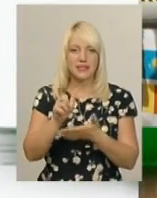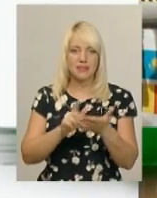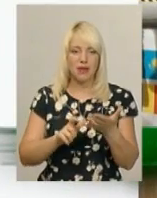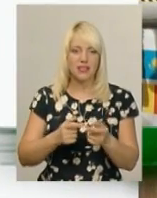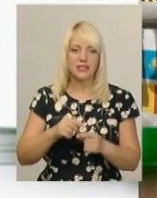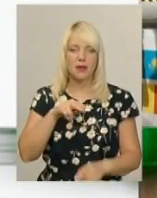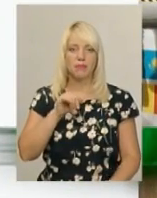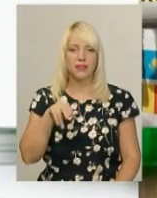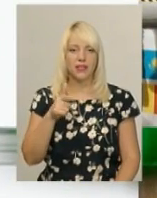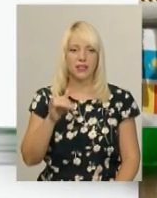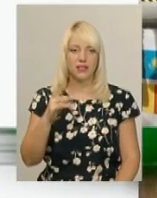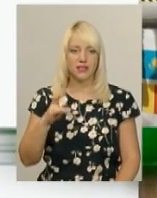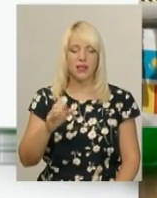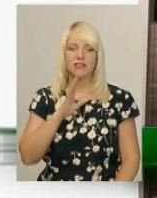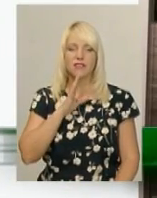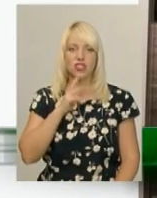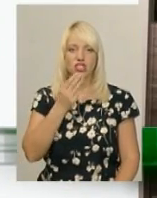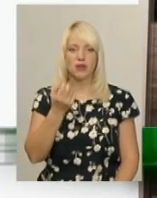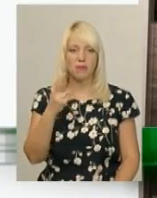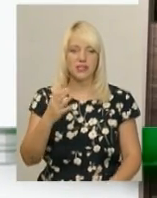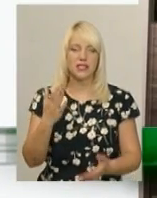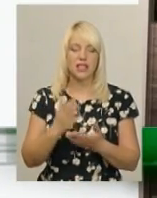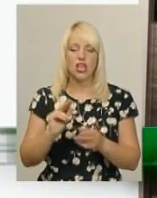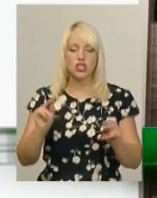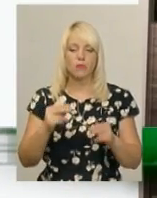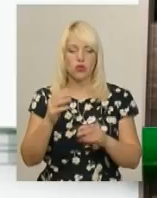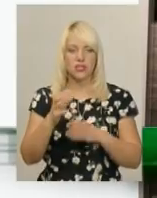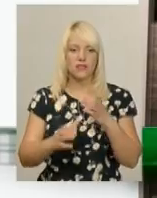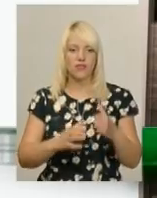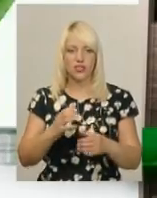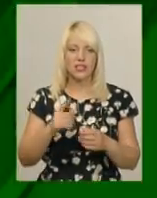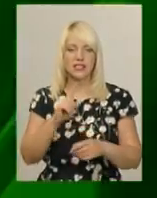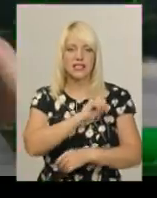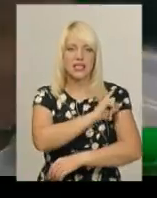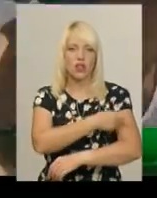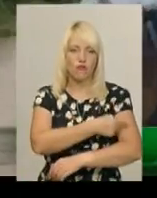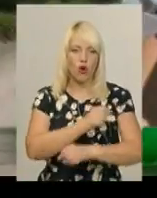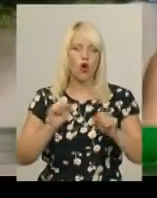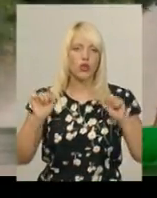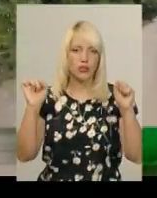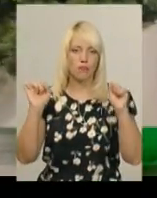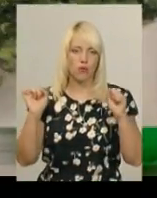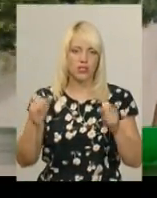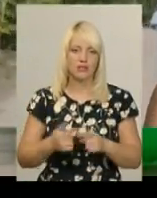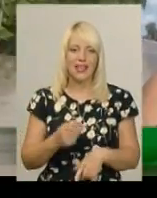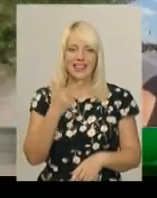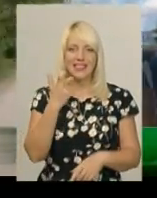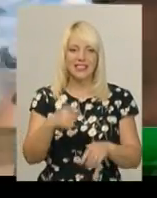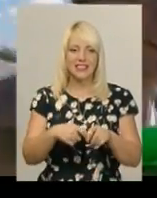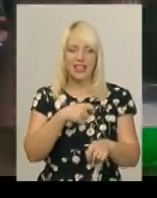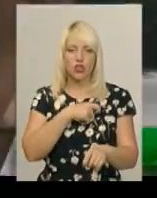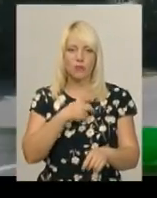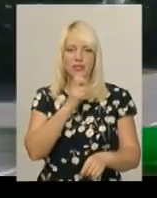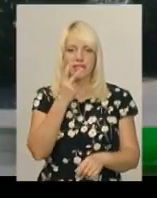Хмельничанка Тетяна Щевінська стала чемпіонкою світу серед студентів із силового триборства. 300 кілометрів за три дні велотур